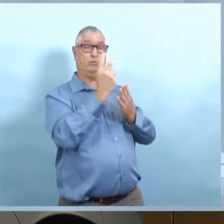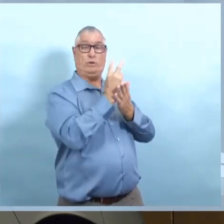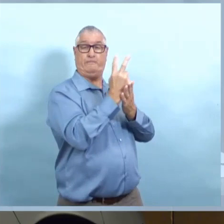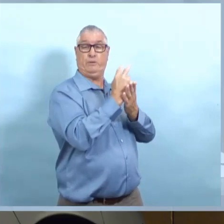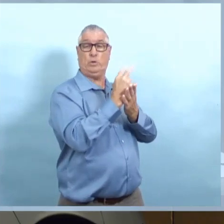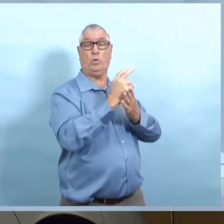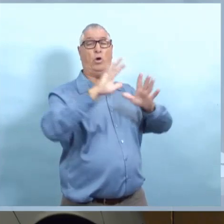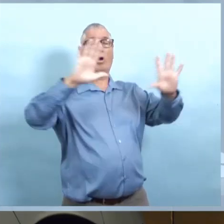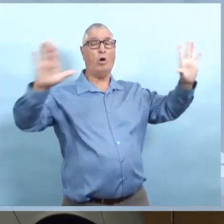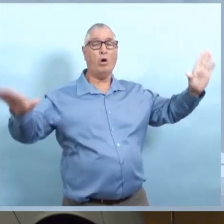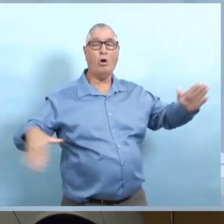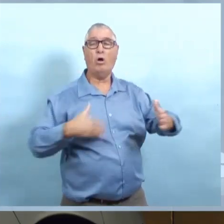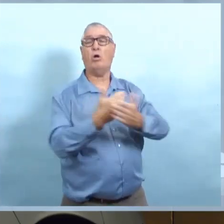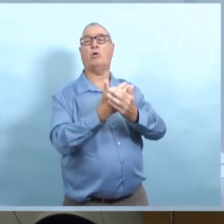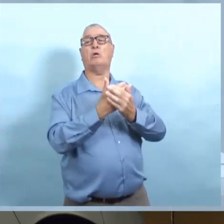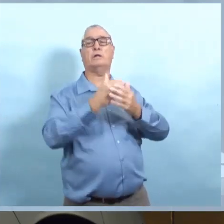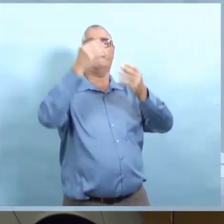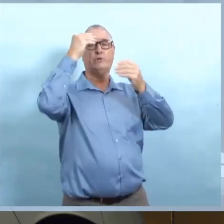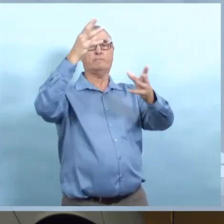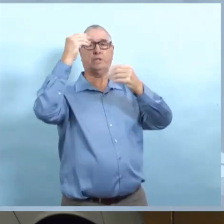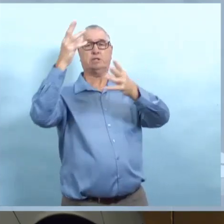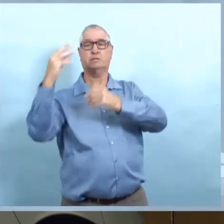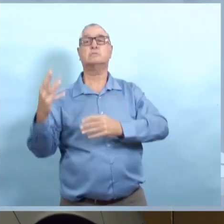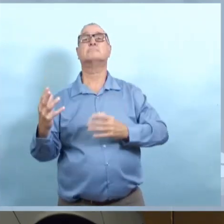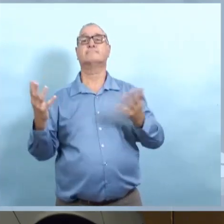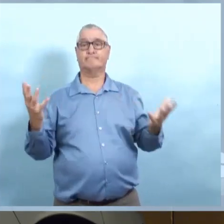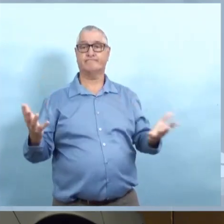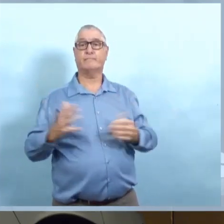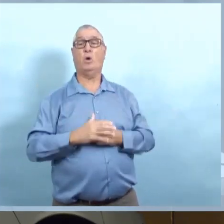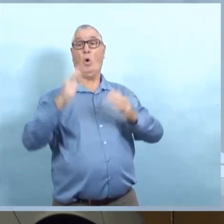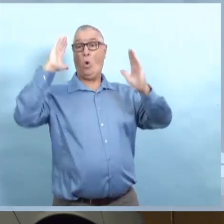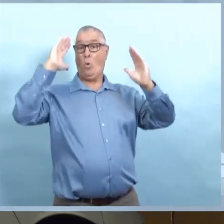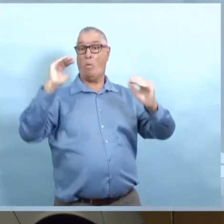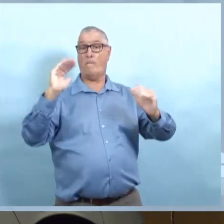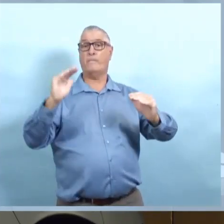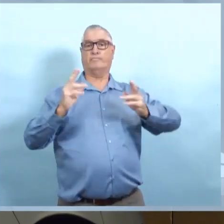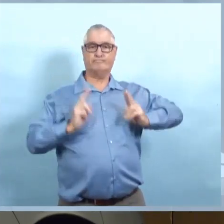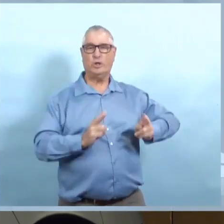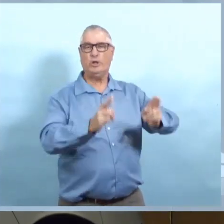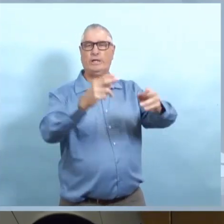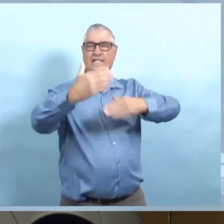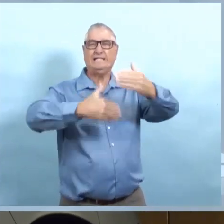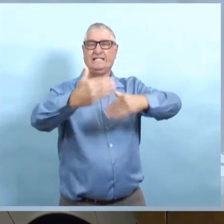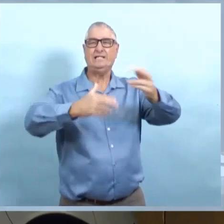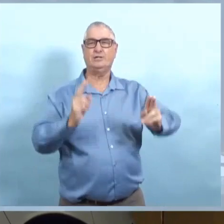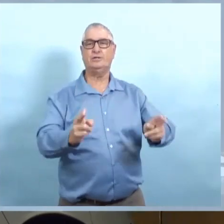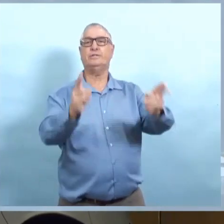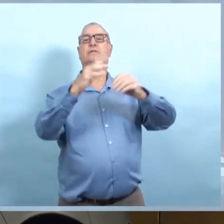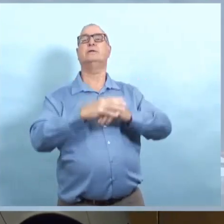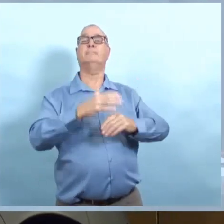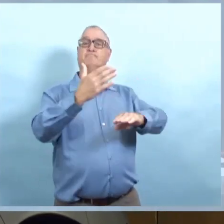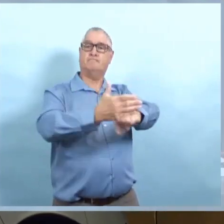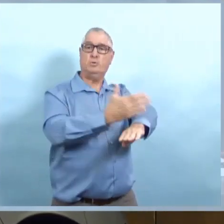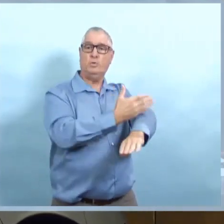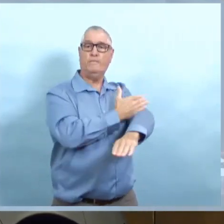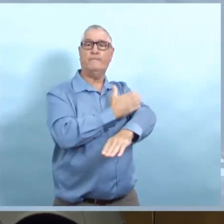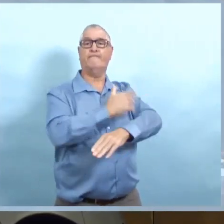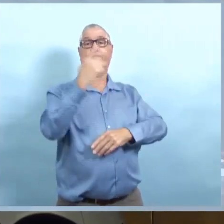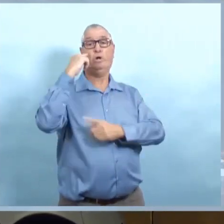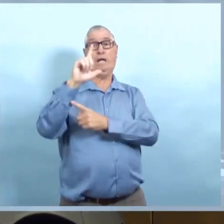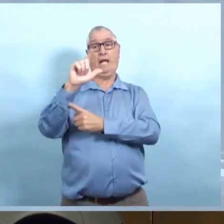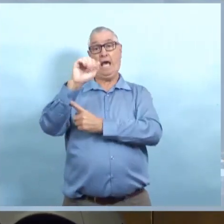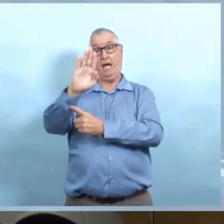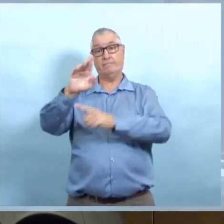mentionner en même temps que nous entamons un examen très exhaustif